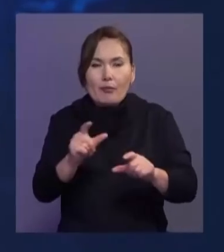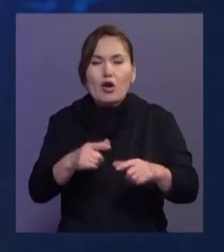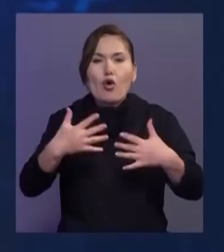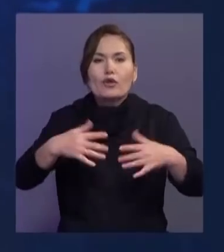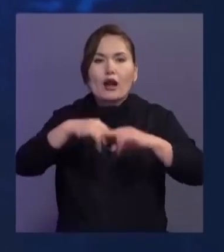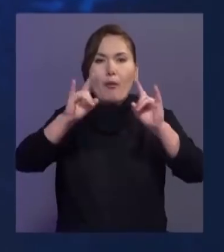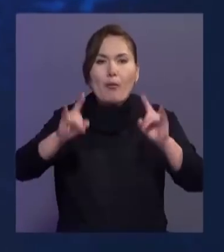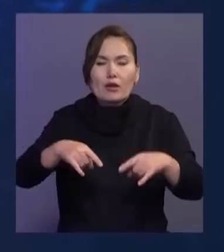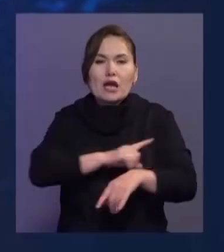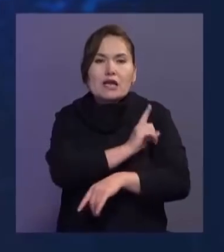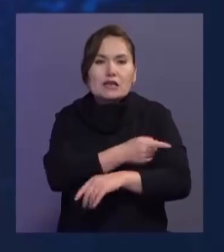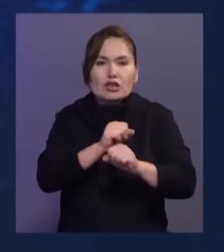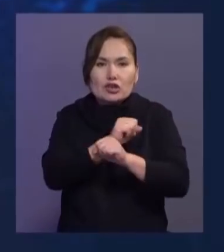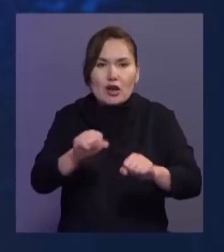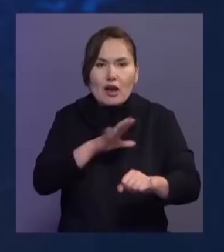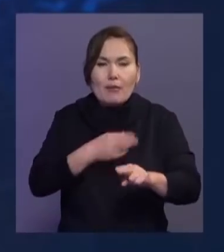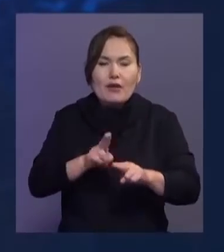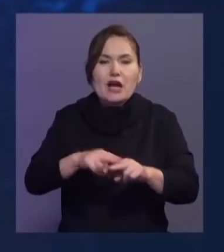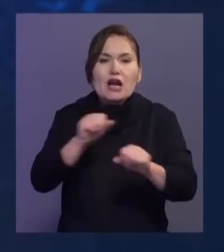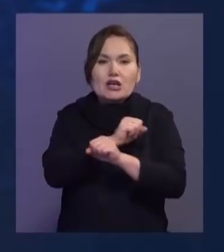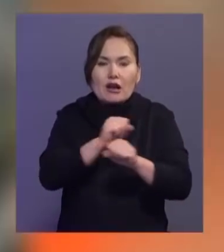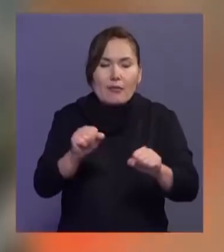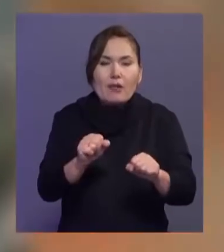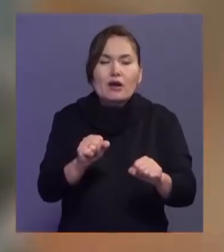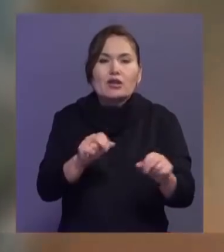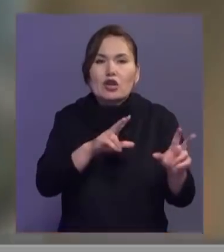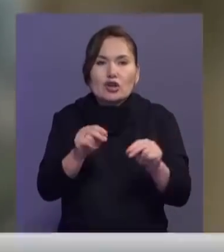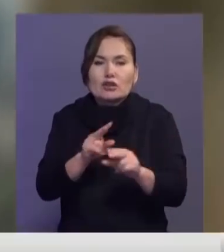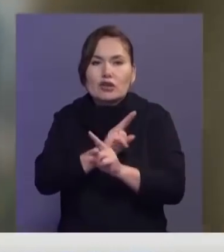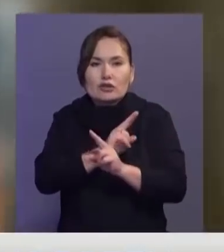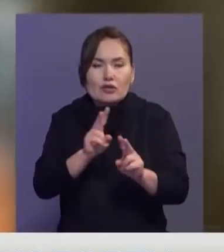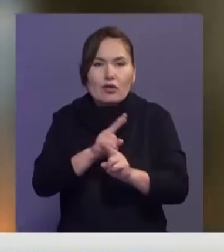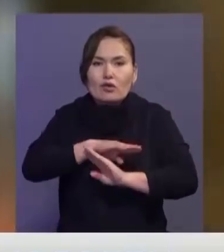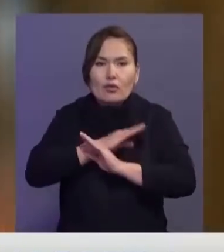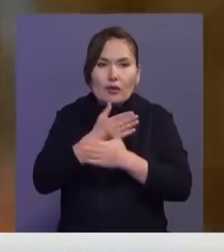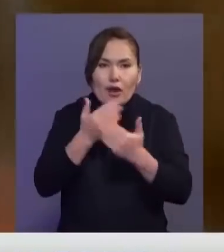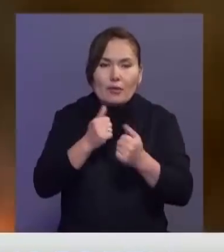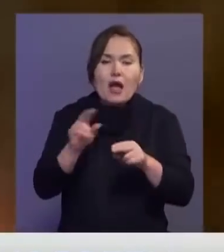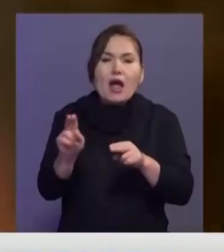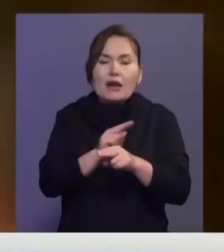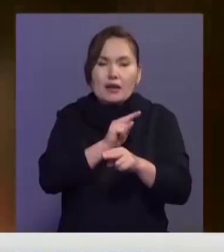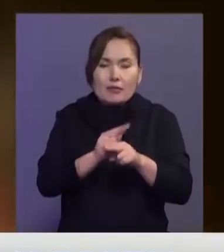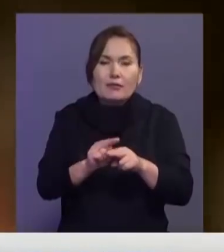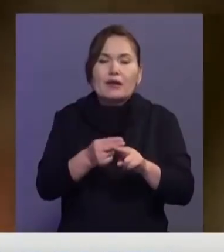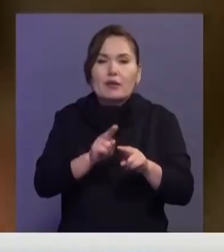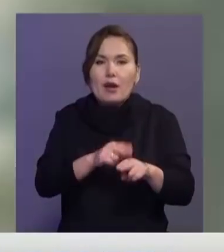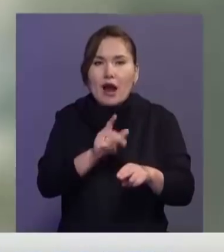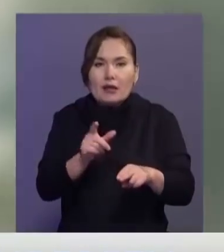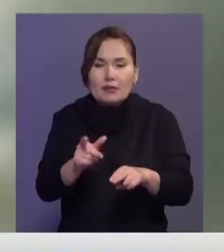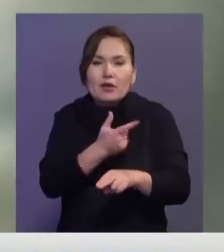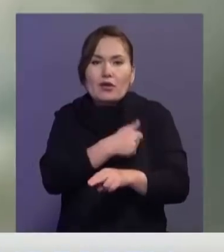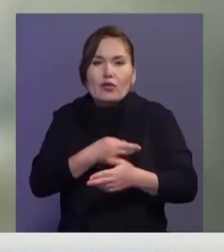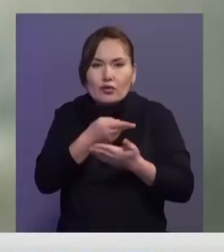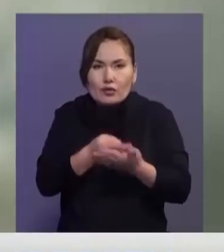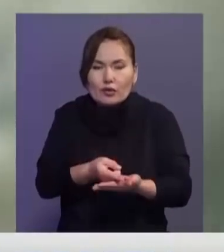жарылған. Келіп сүкін мәліметтерге сәйкес жарылыстан ешкім жапа шеккен жоқ, емделіп жатқан 128 науқас өзге ауруханаларға жеткізілді.